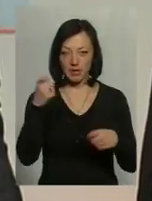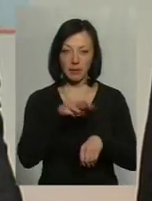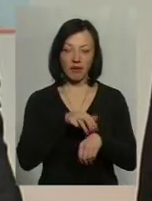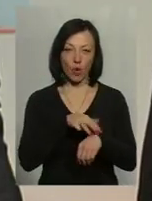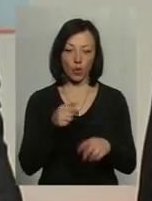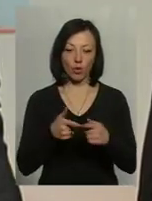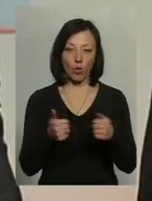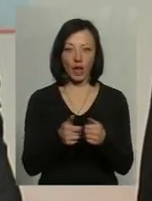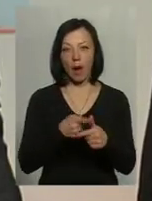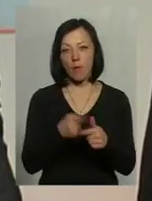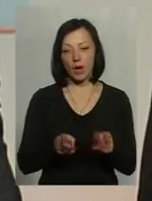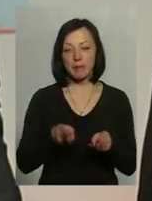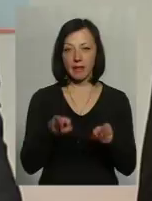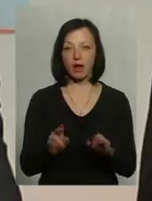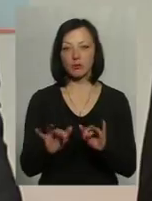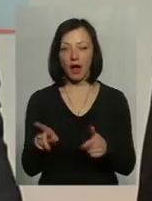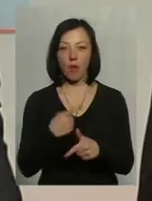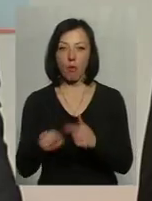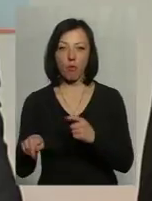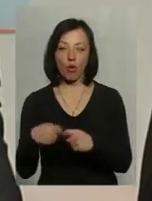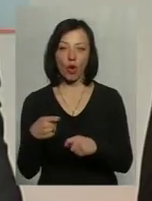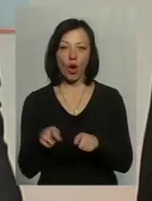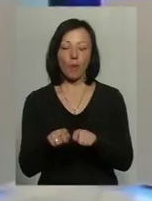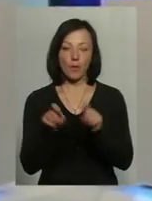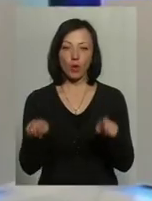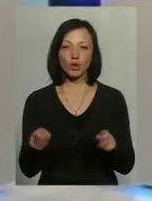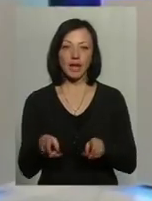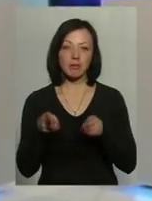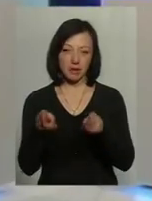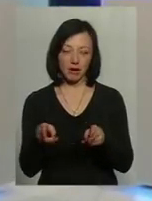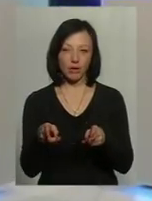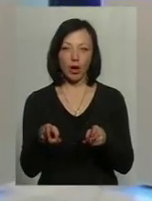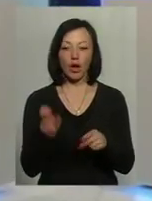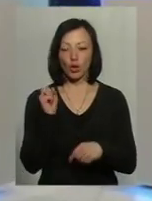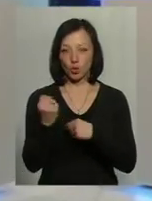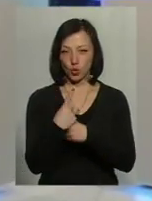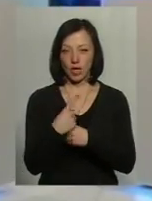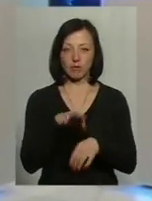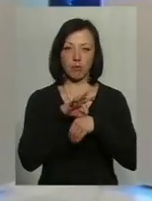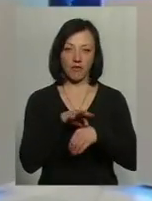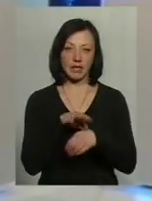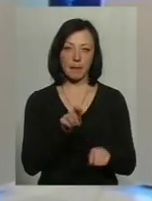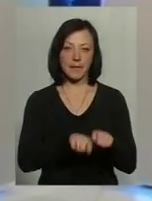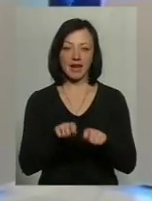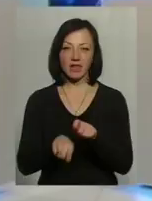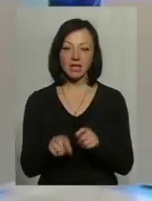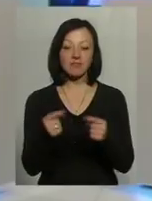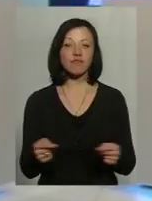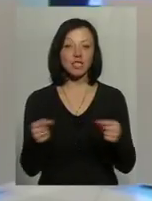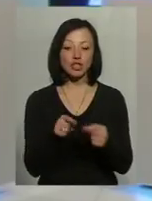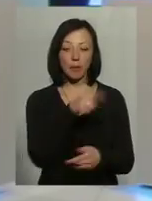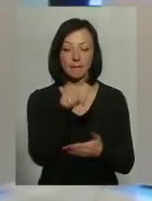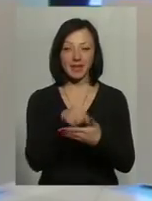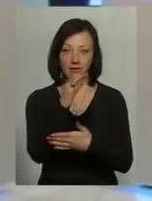органів, якщо в рамках або кримінальної справи, або порушеного кримінального провадження доручається проведення перевірки з визначених